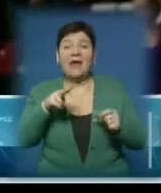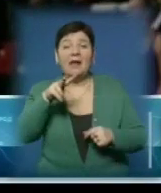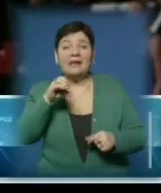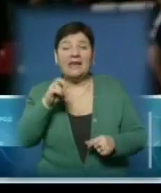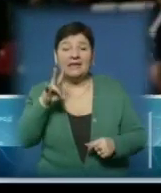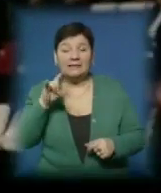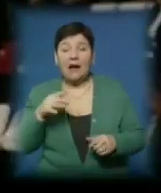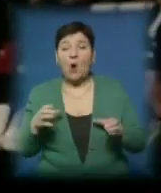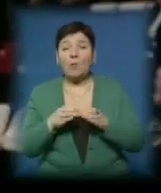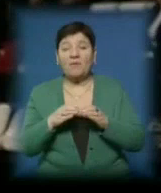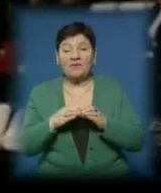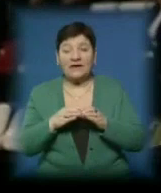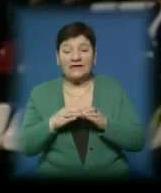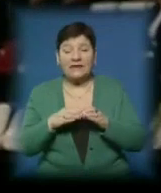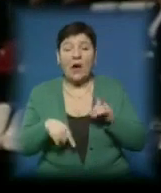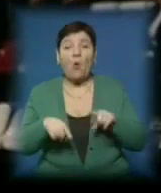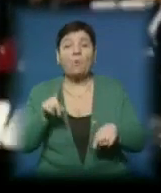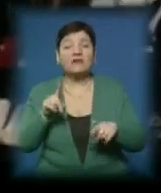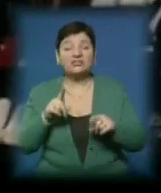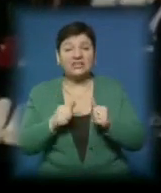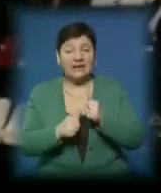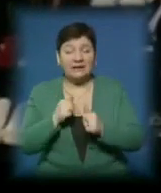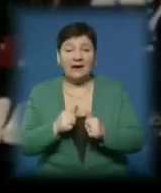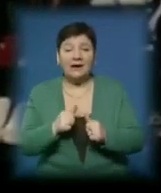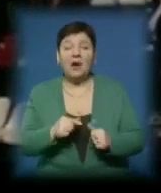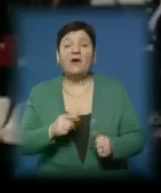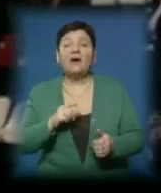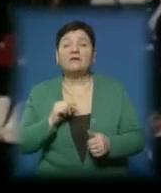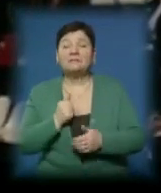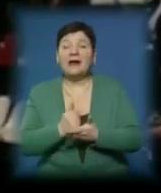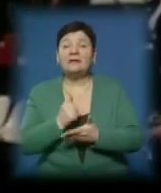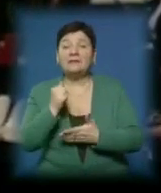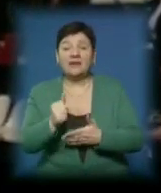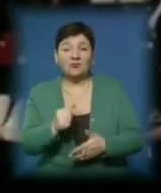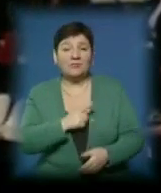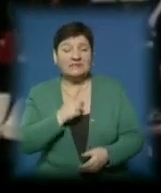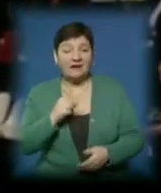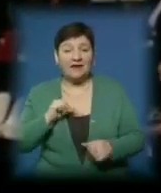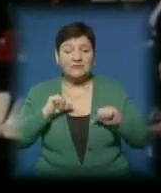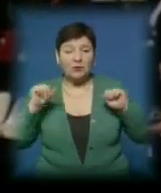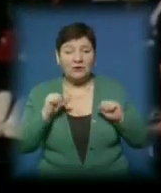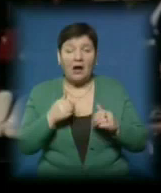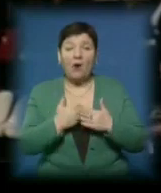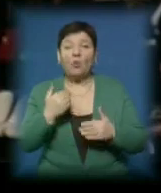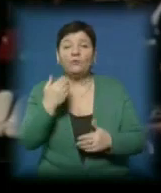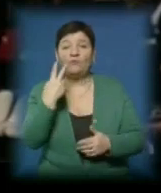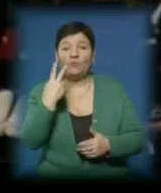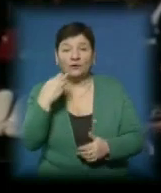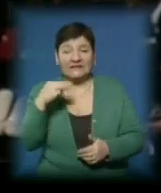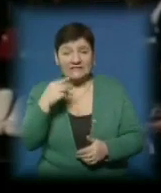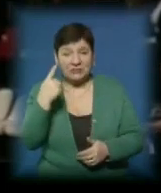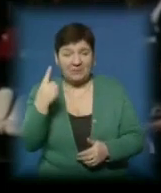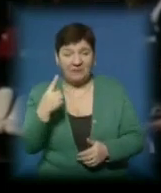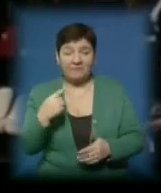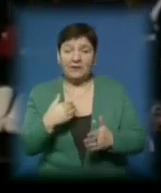Групові упражнення, два групові упражнення. Кандидати в мастера спорту – це від 2001 року до 98